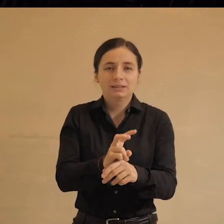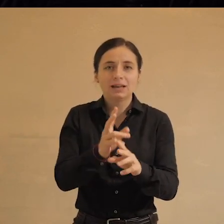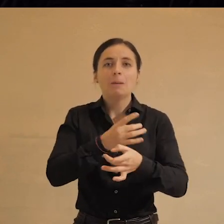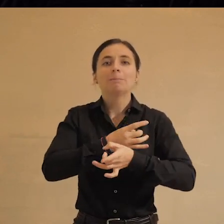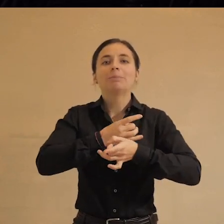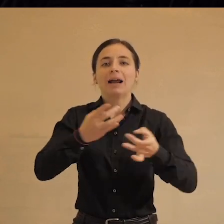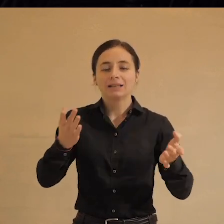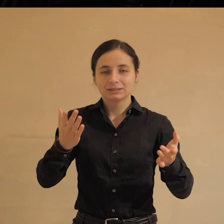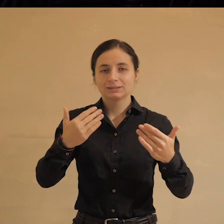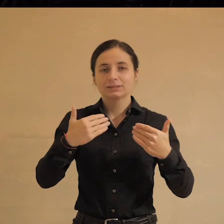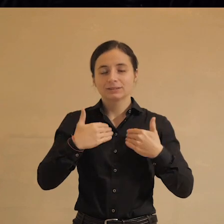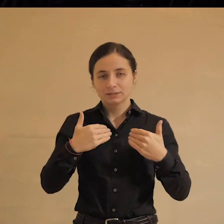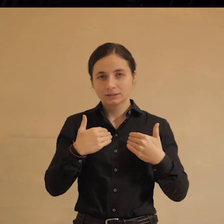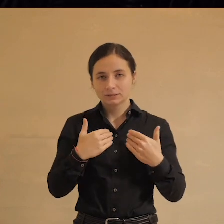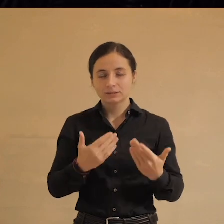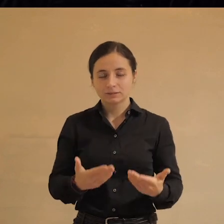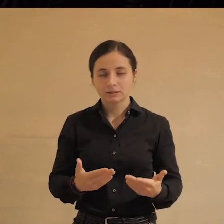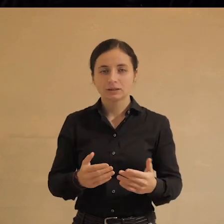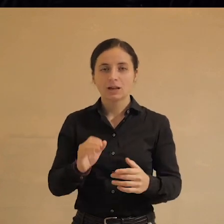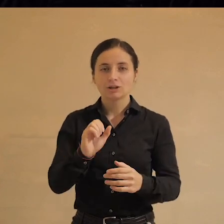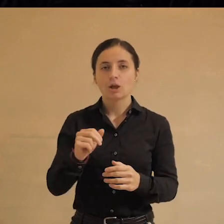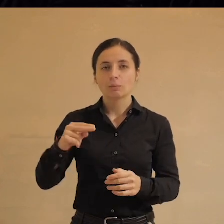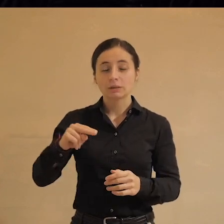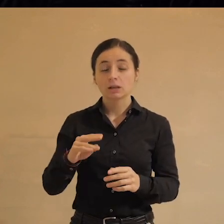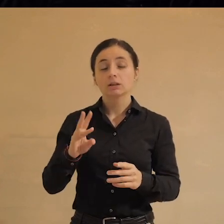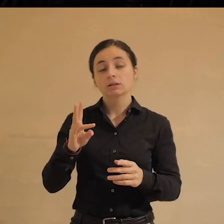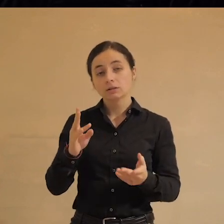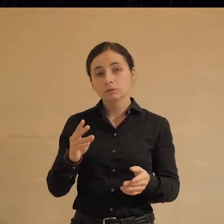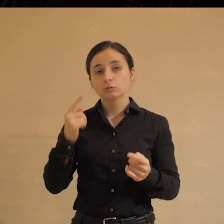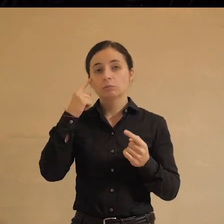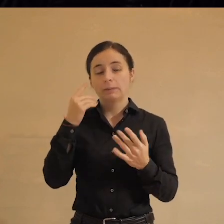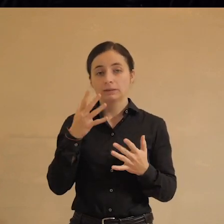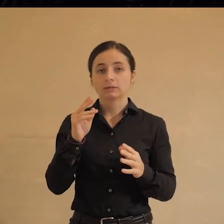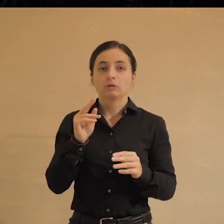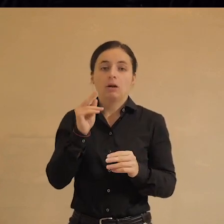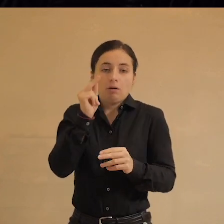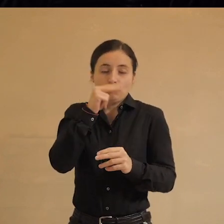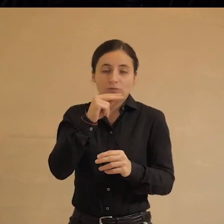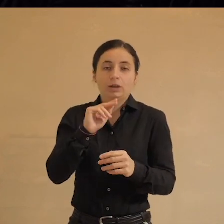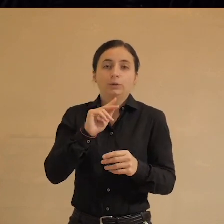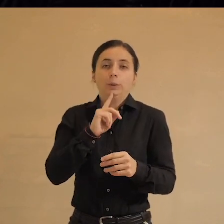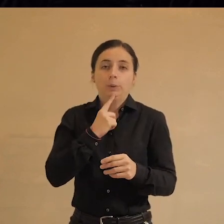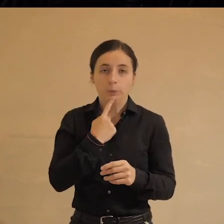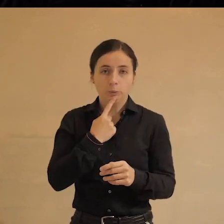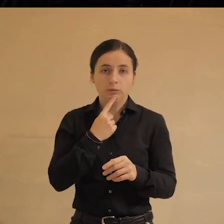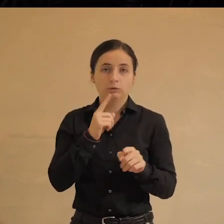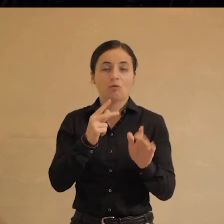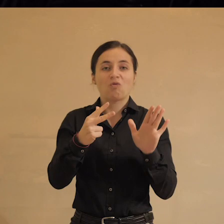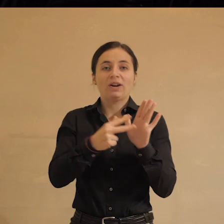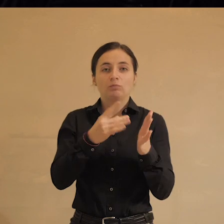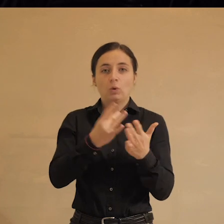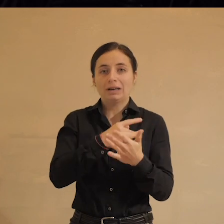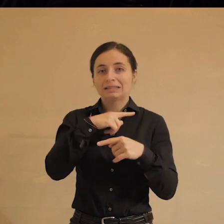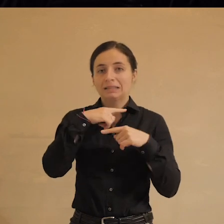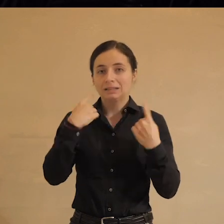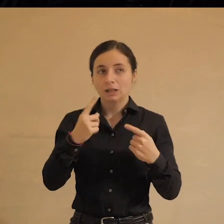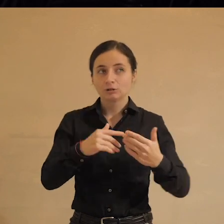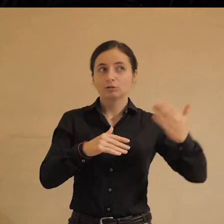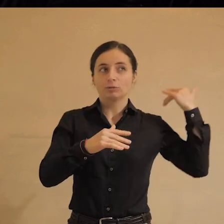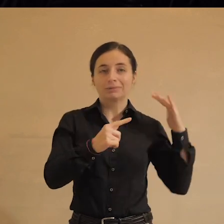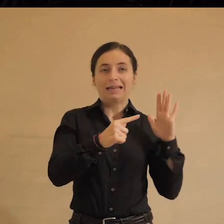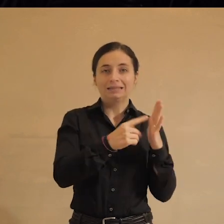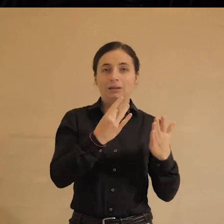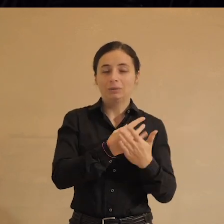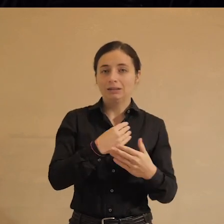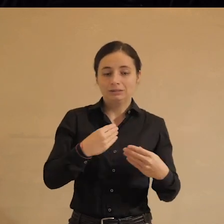так сказать, нашей грабли. Это очень понятно. Тут трудно обвинять людей в том, что они восьмой раз не желают участвовать в том, что предыдущие семь